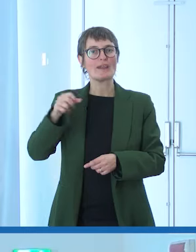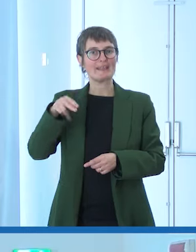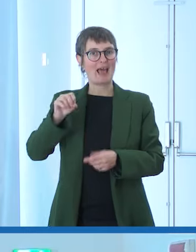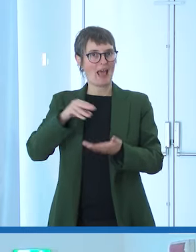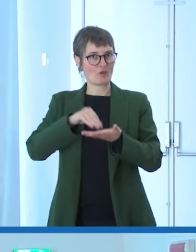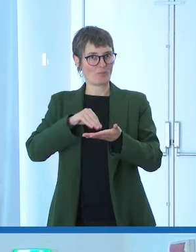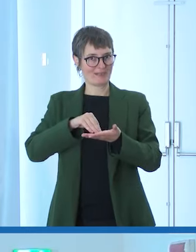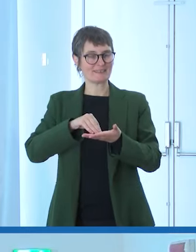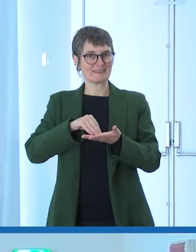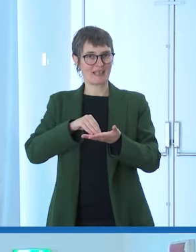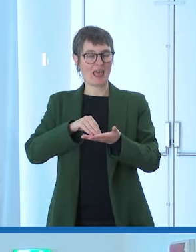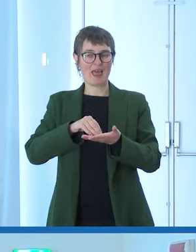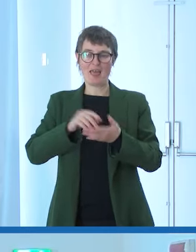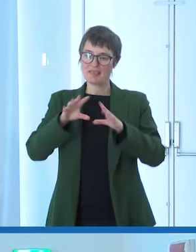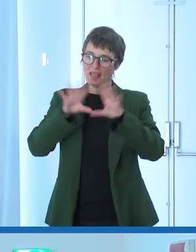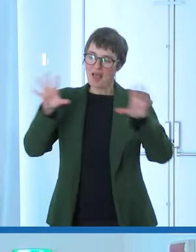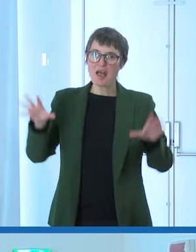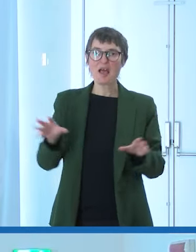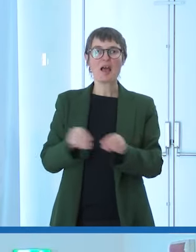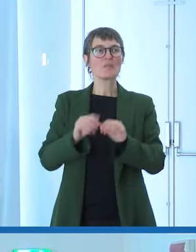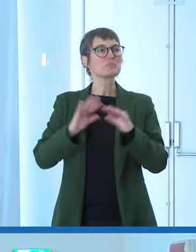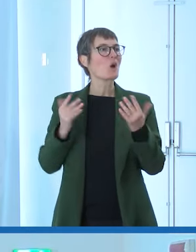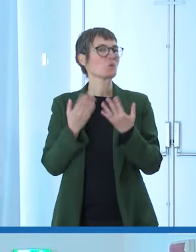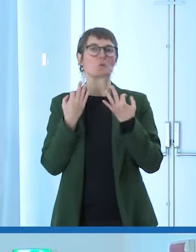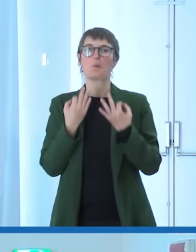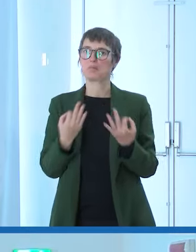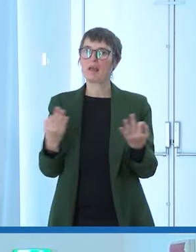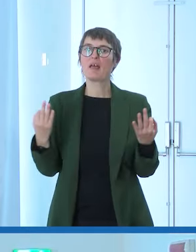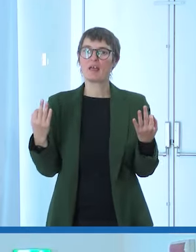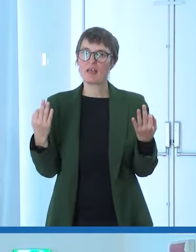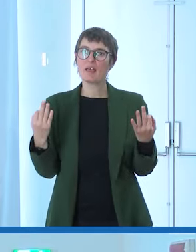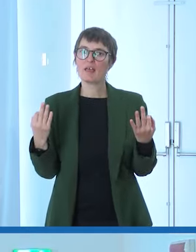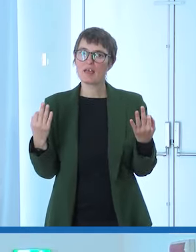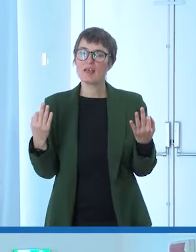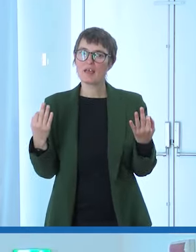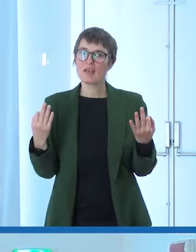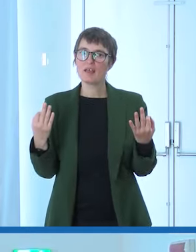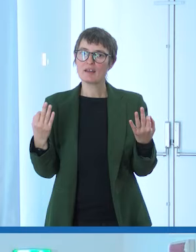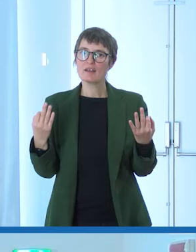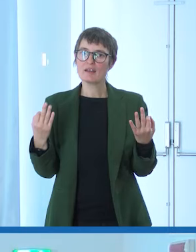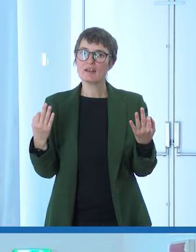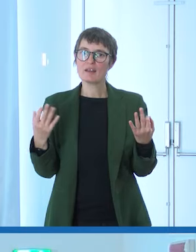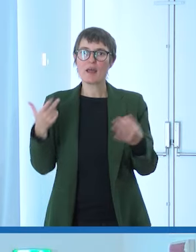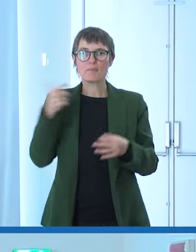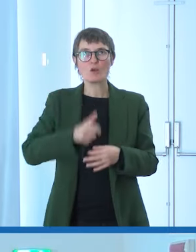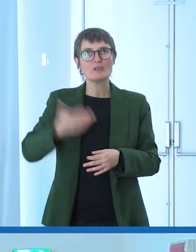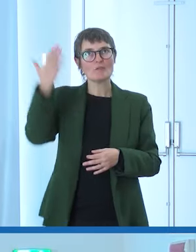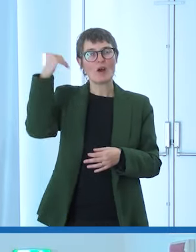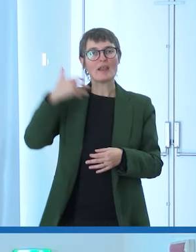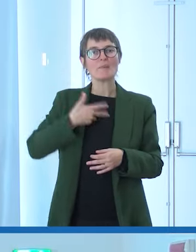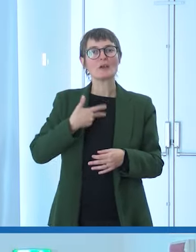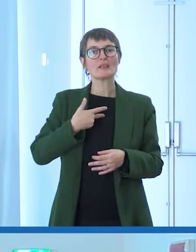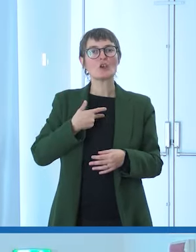tutto andò bene questi cuffioni grossi erano diciamo perché io all'epoca appunto avevo due apparecchi acustici